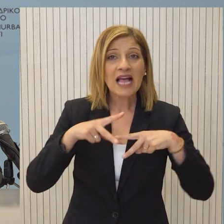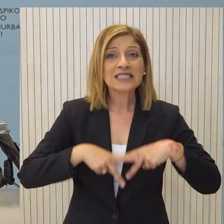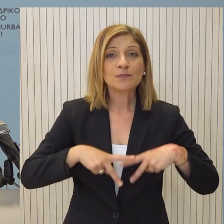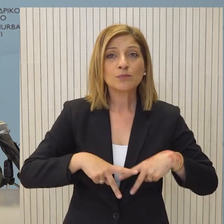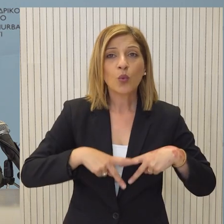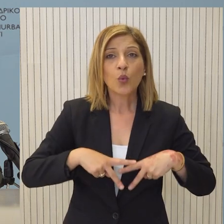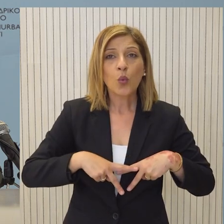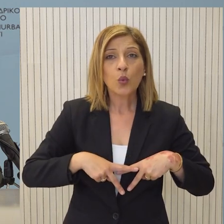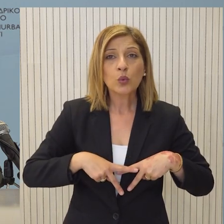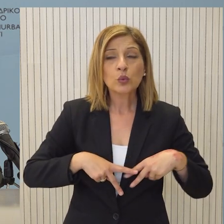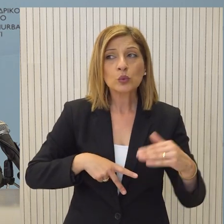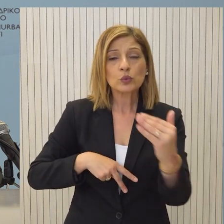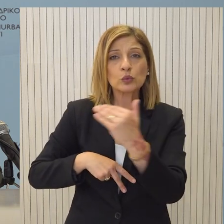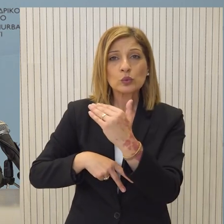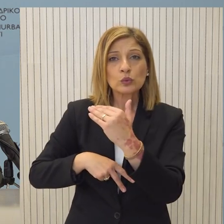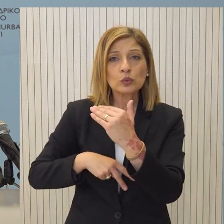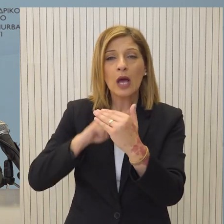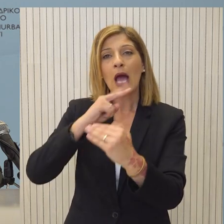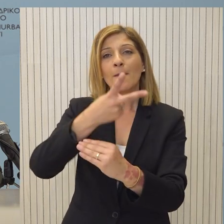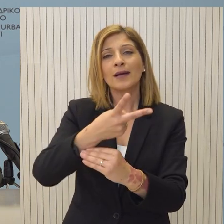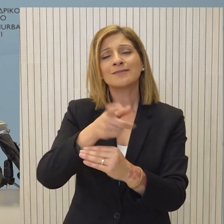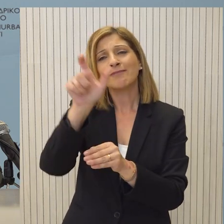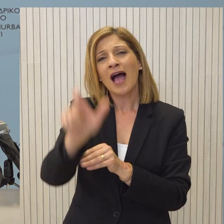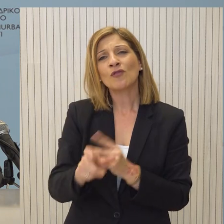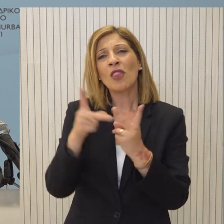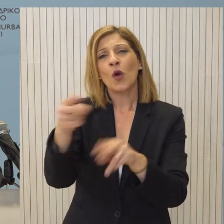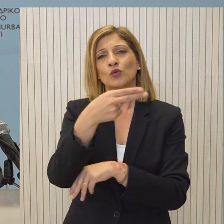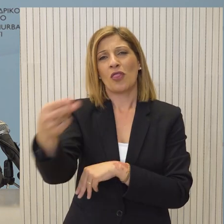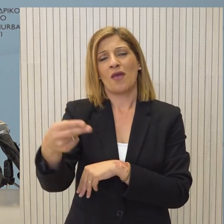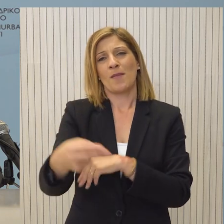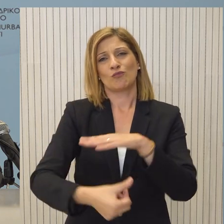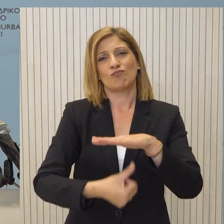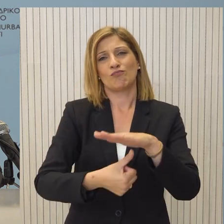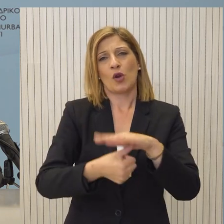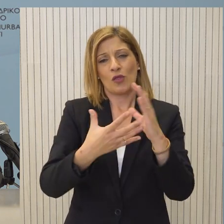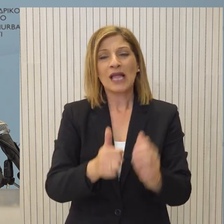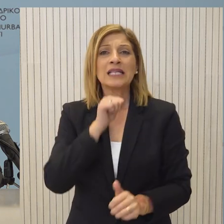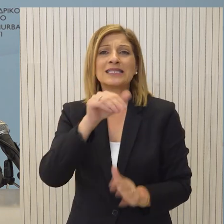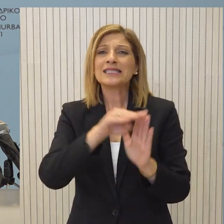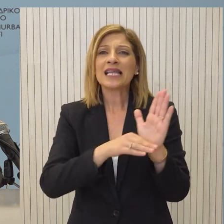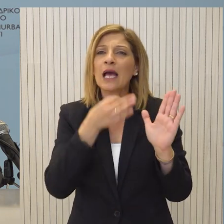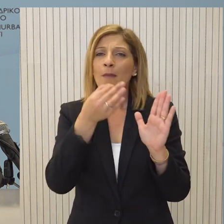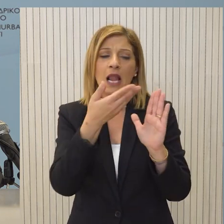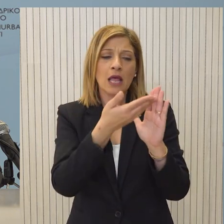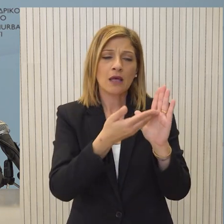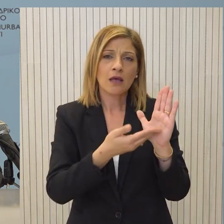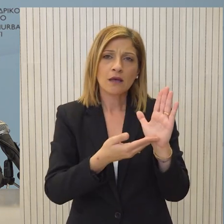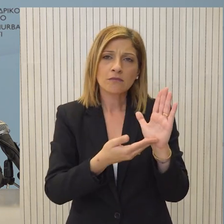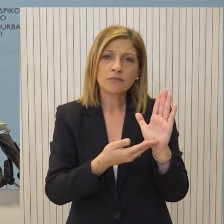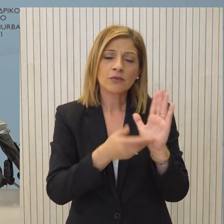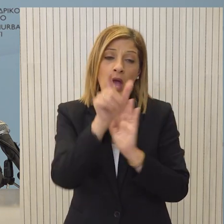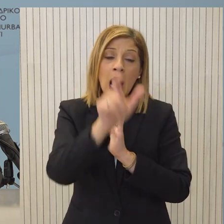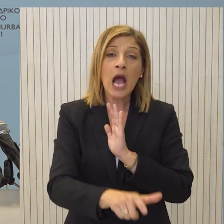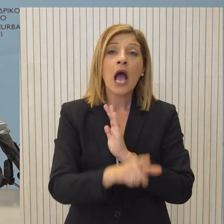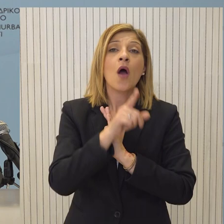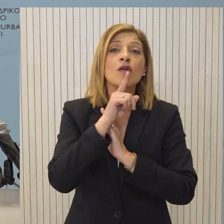Αυτό είναι κάτι που αφορά τον Πρόεδρο της Δημοκρατίας, σύμφωνα και με τις συνταγματικές εξουσίες που έχει. Είναι στη στιγμή που ο